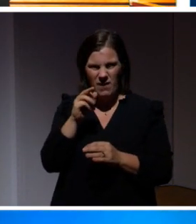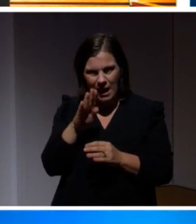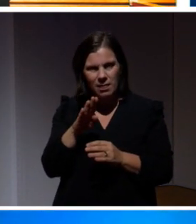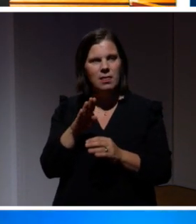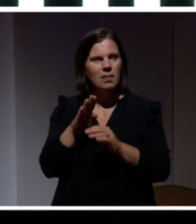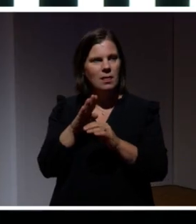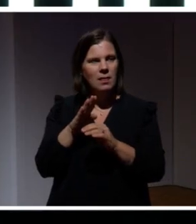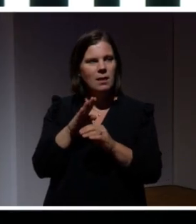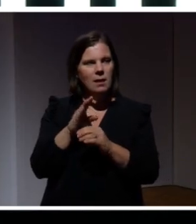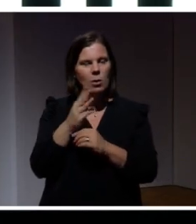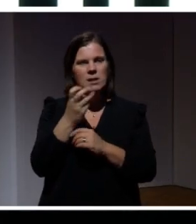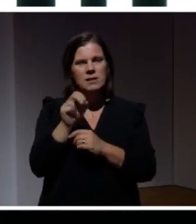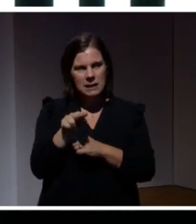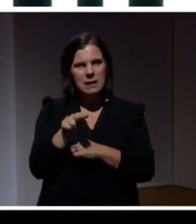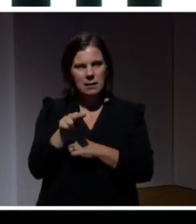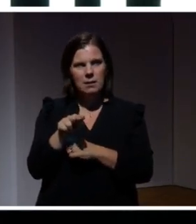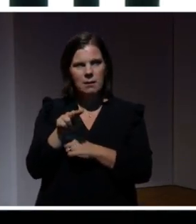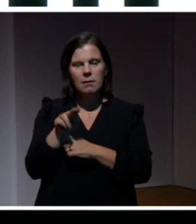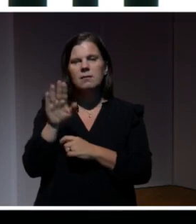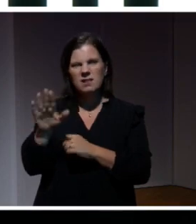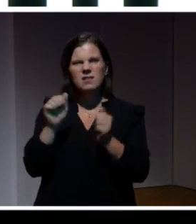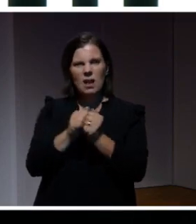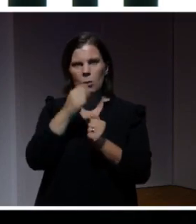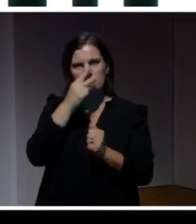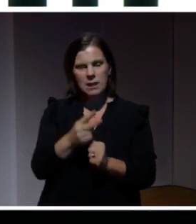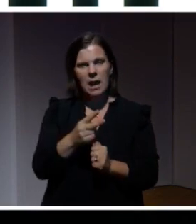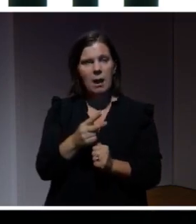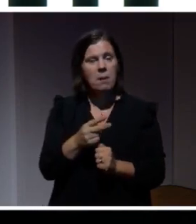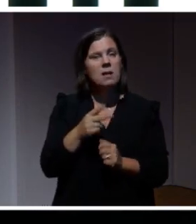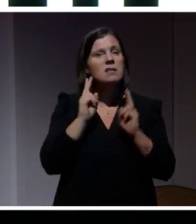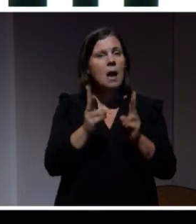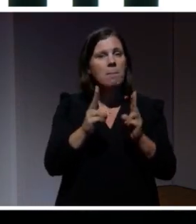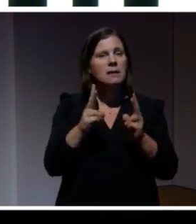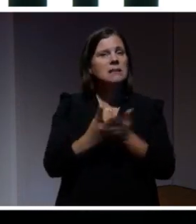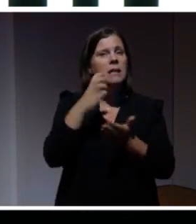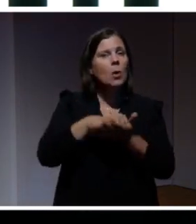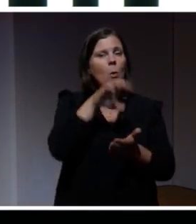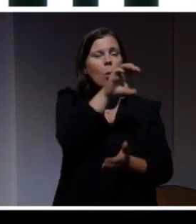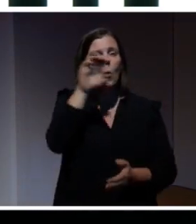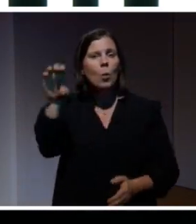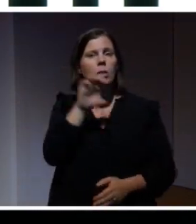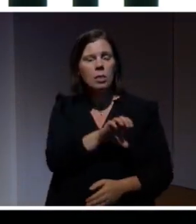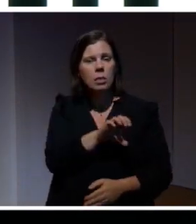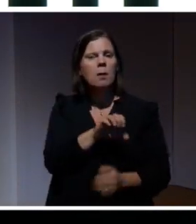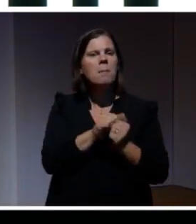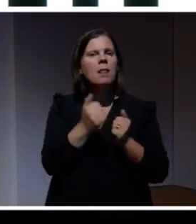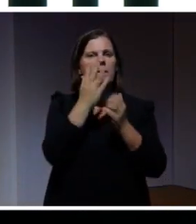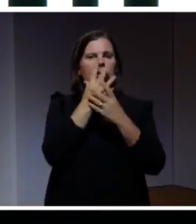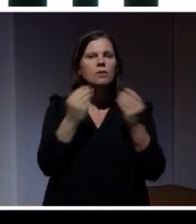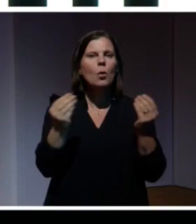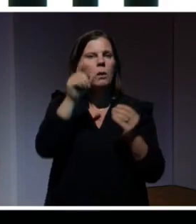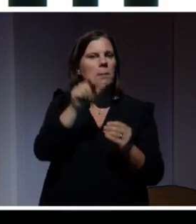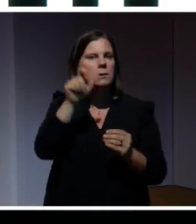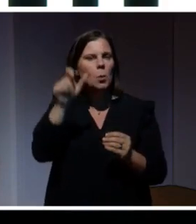föranleder ingen integritetsreglering. Och det är väldigt lite egentligen som har förändrat rent faktiskt, förutom att det har försvunnit